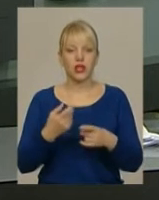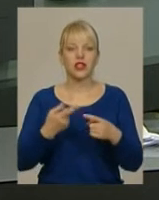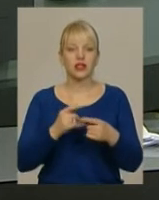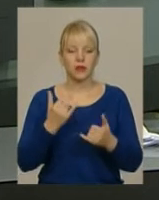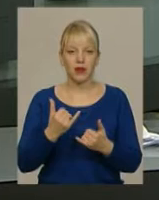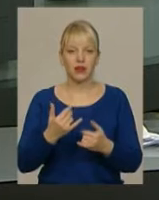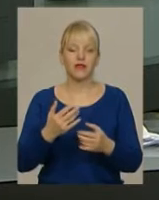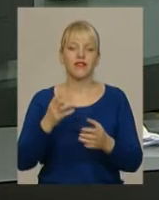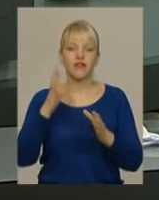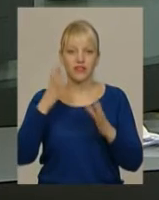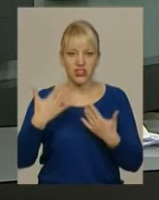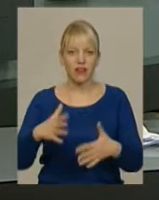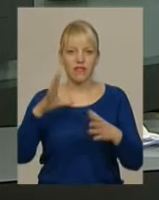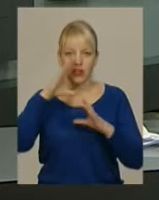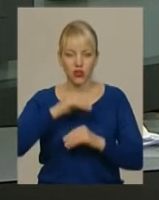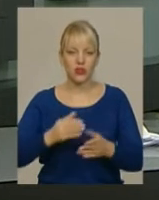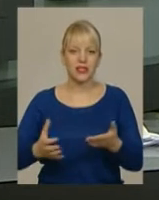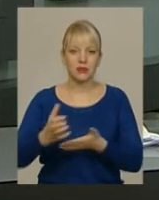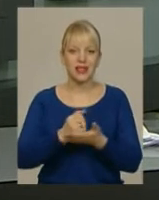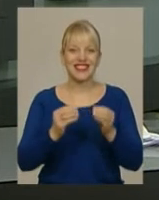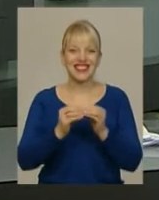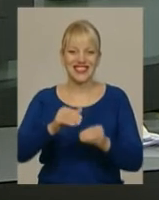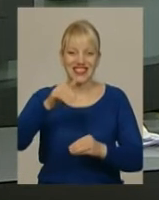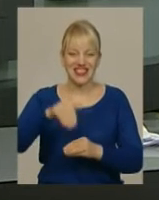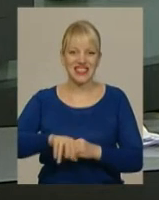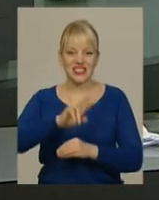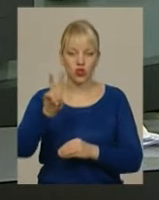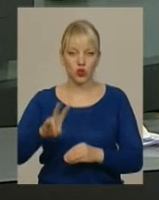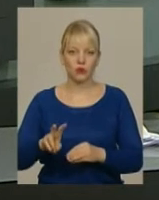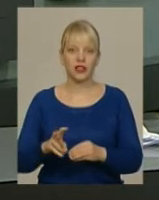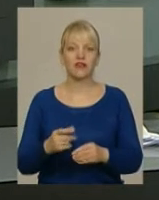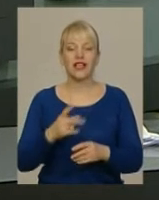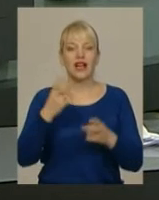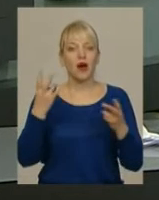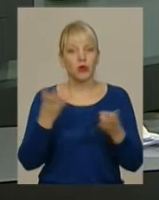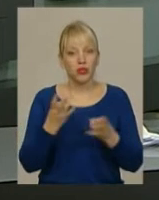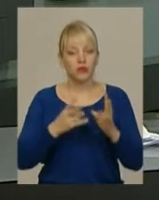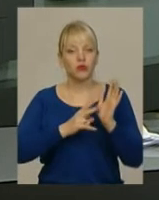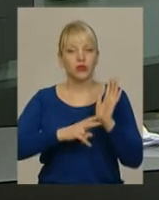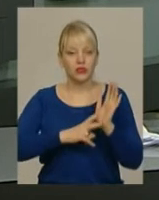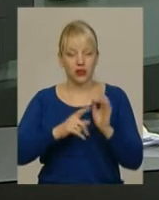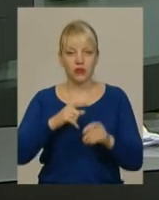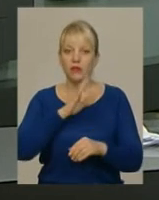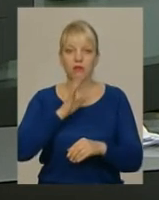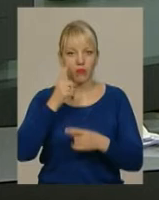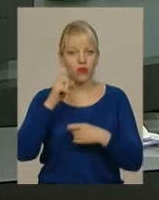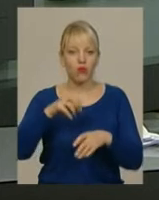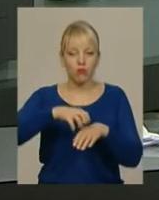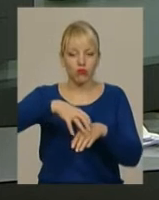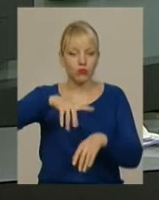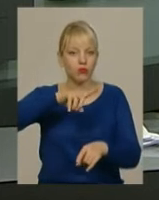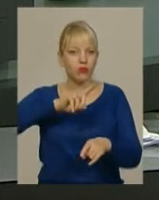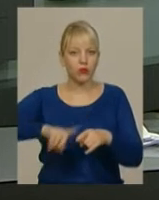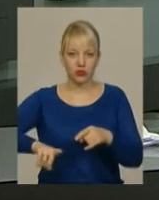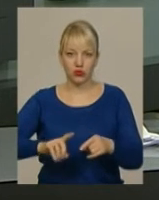рідним дівчинке вдалося зібрати 10 тисяч доларів із потрібних 70. Мама повідомила, пухлина росте дуже швидко, аби